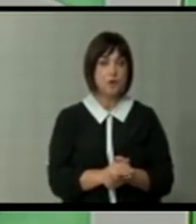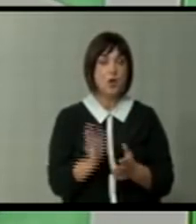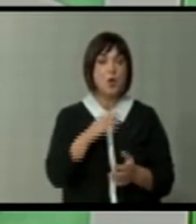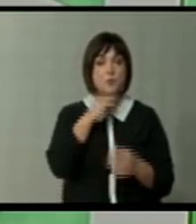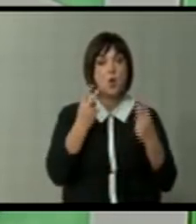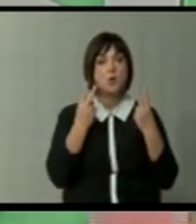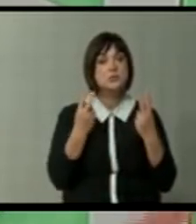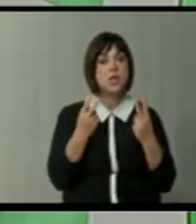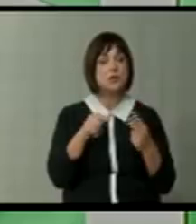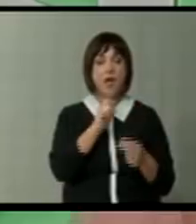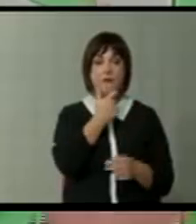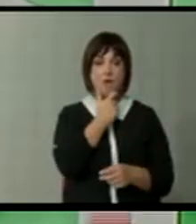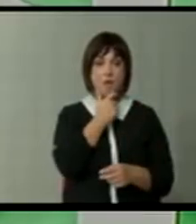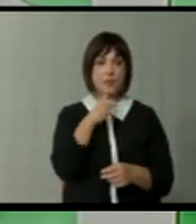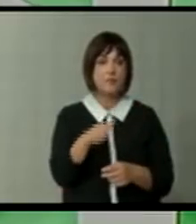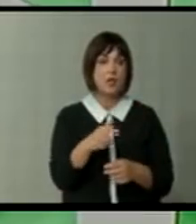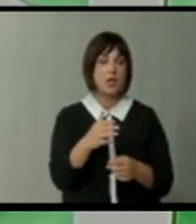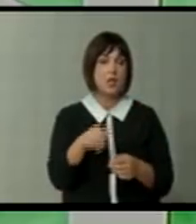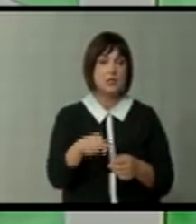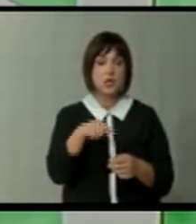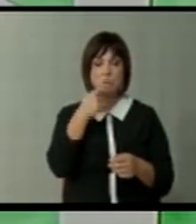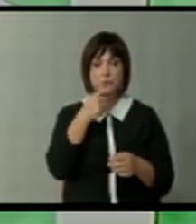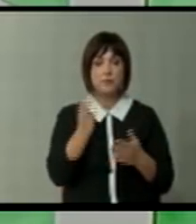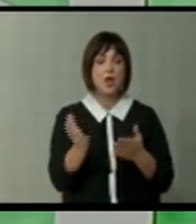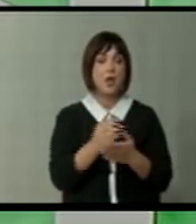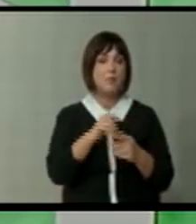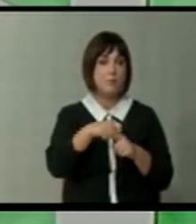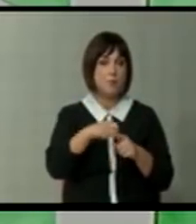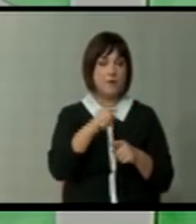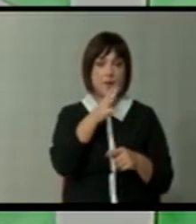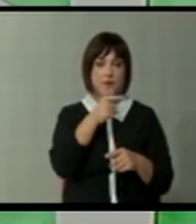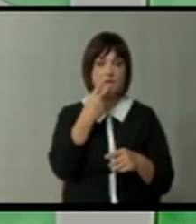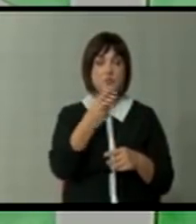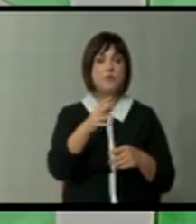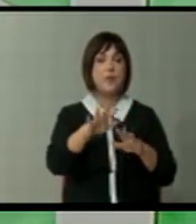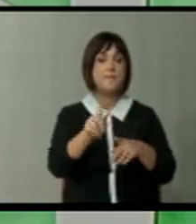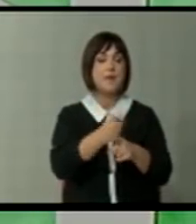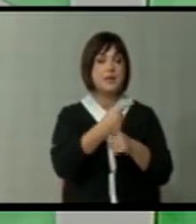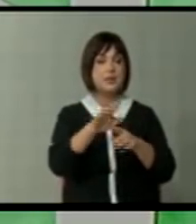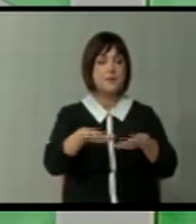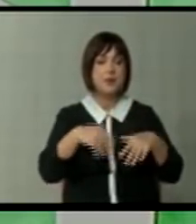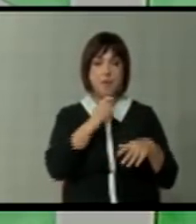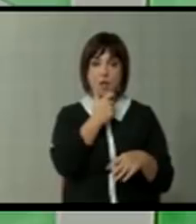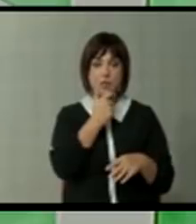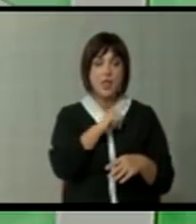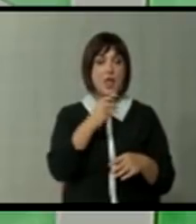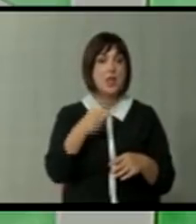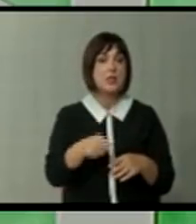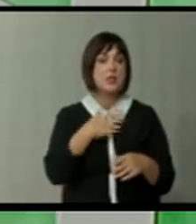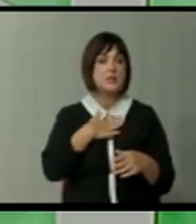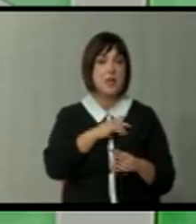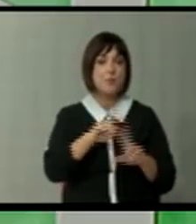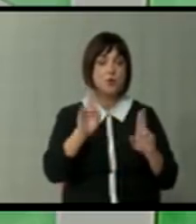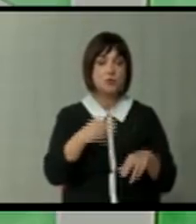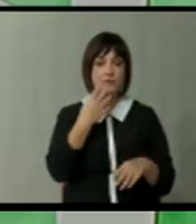е многу значајно во Велика Британија и не ја оправиме акедонија, не збориме за Велика Британија, видовте празен парламент во Лондон? Не. Кајнас не можете да